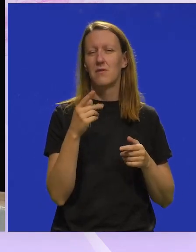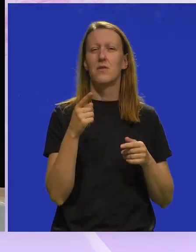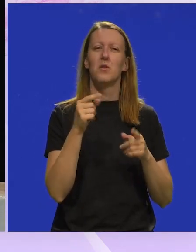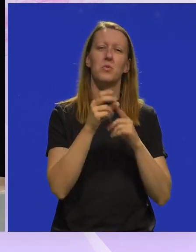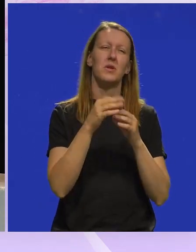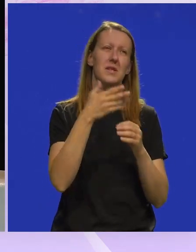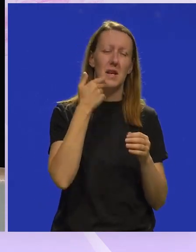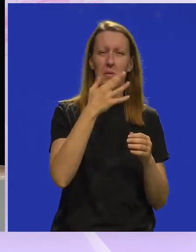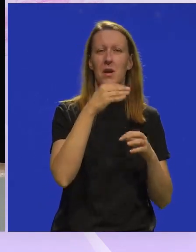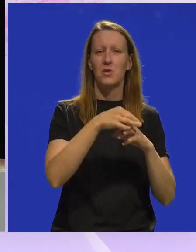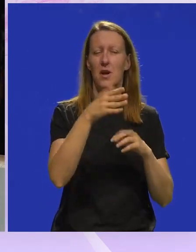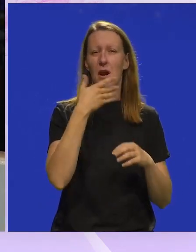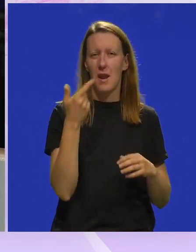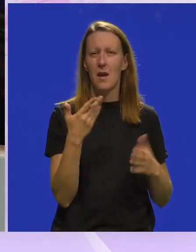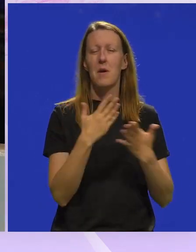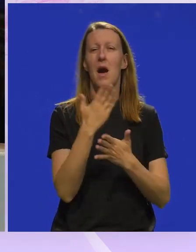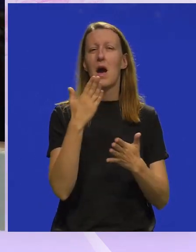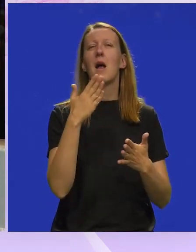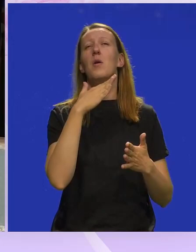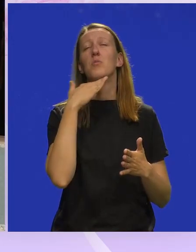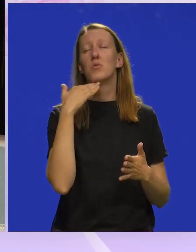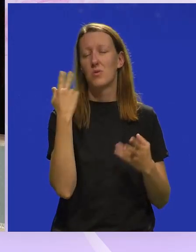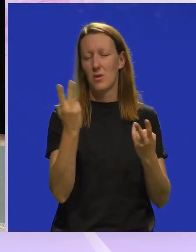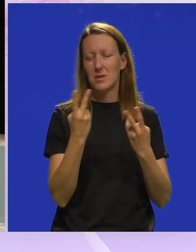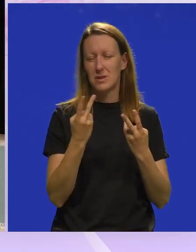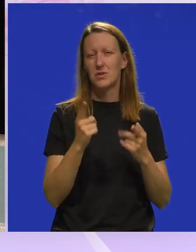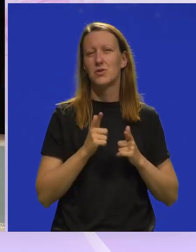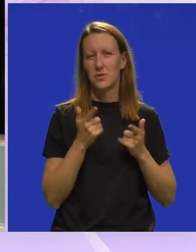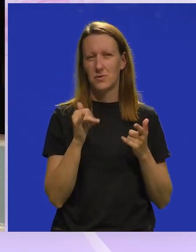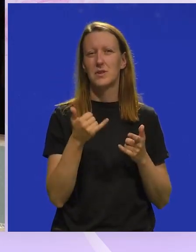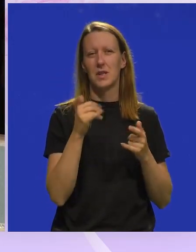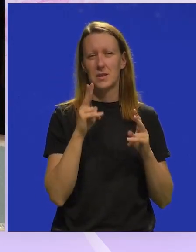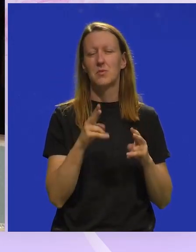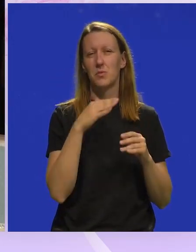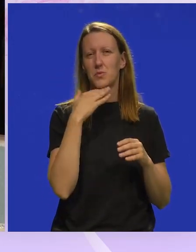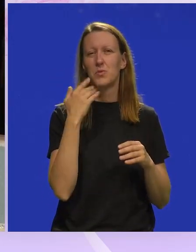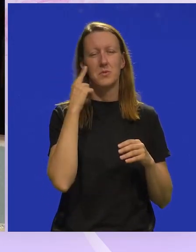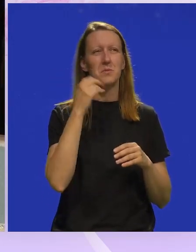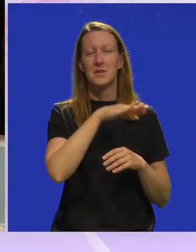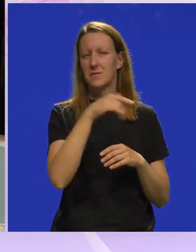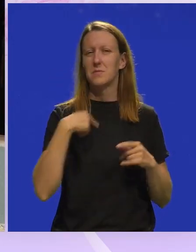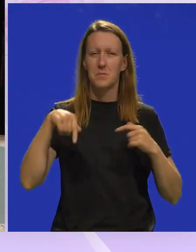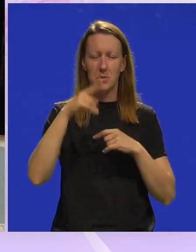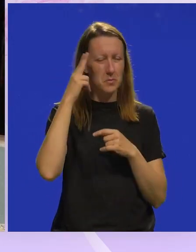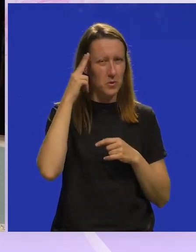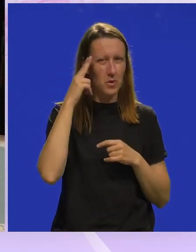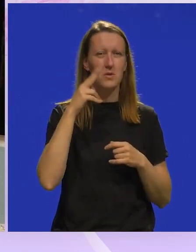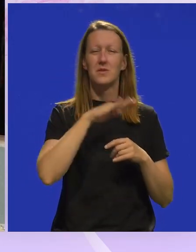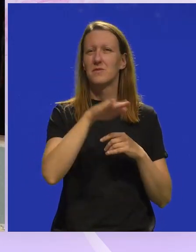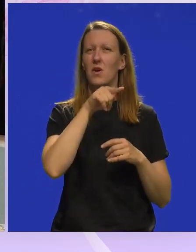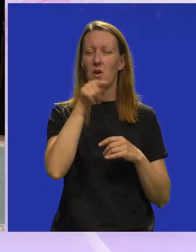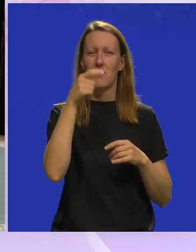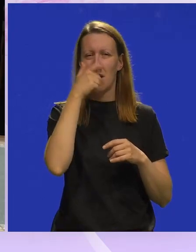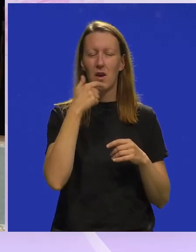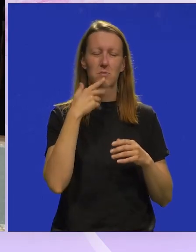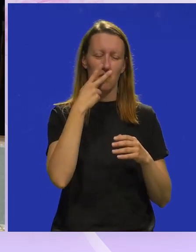punicu nemaš, jer je žene nemaju, ali puno, puno sličica životnih. Zapravo da, jako puno. Mislim da svi mi poznajemo sve